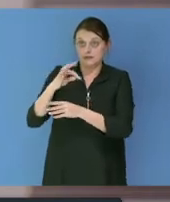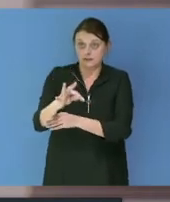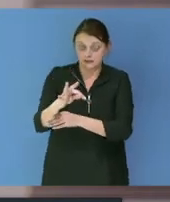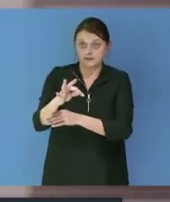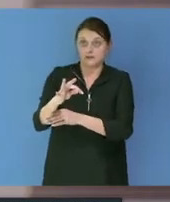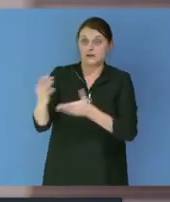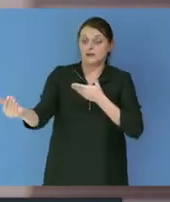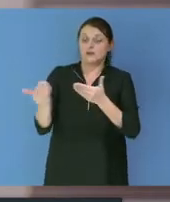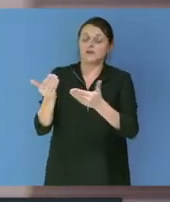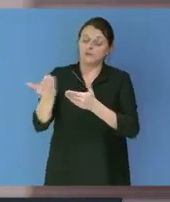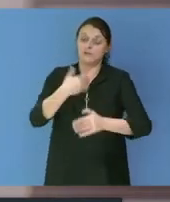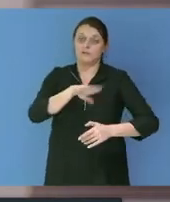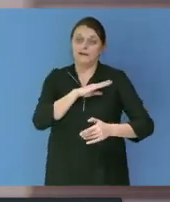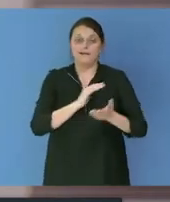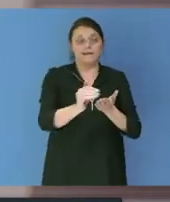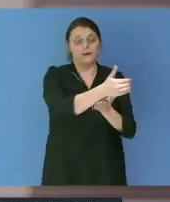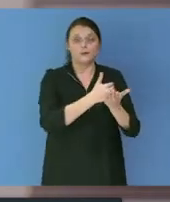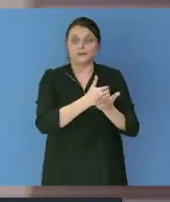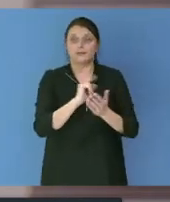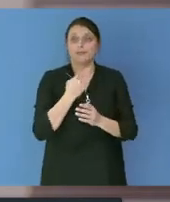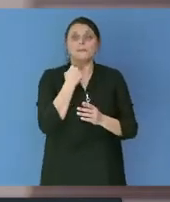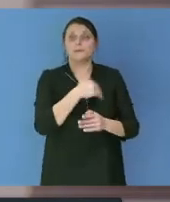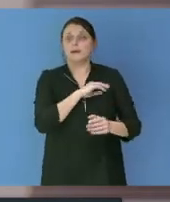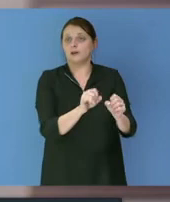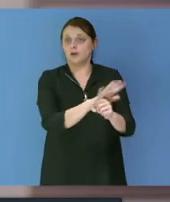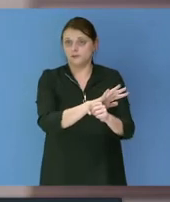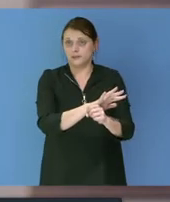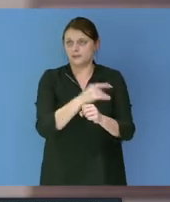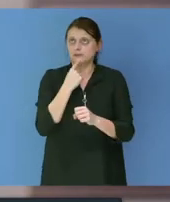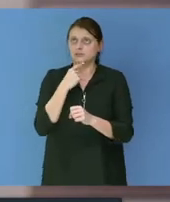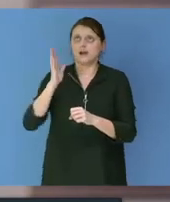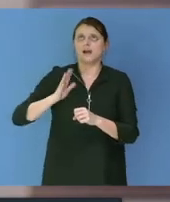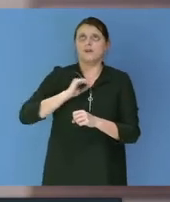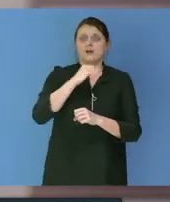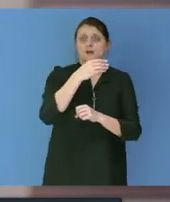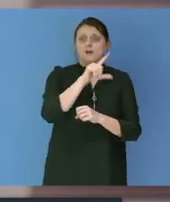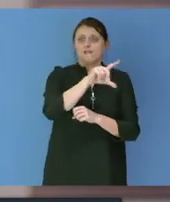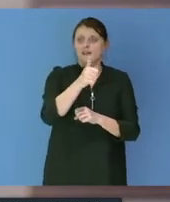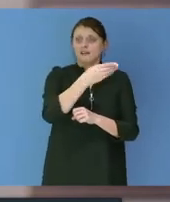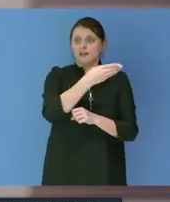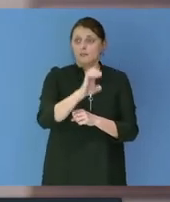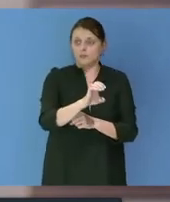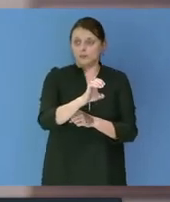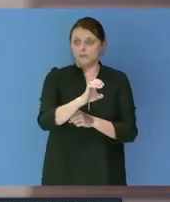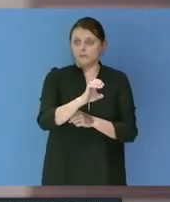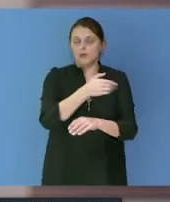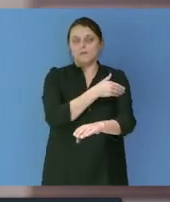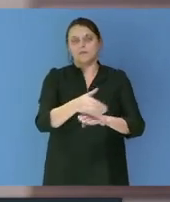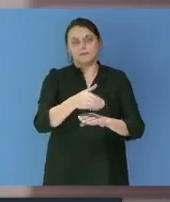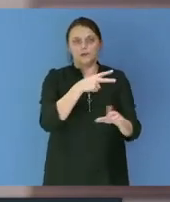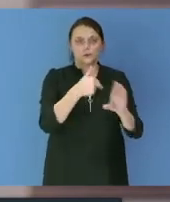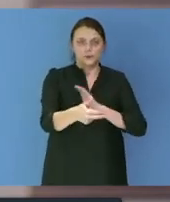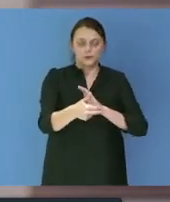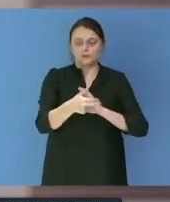de fonctionnement sous l'effet du Covid qui passe de près de 21 ME en 2020 à plus de 16 en